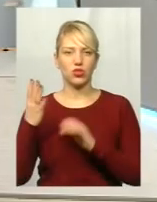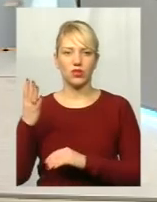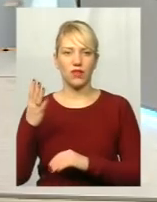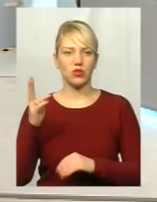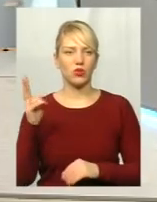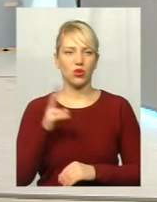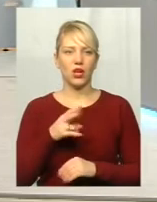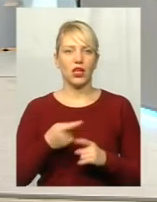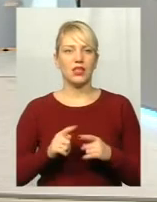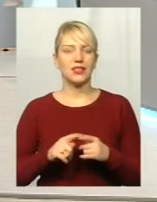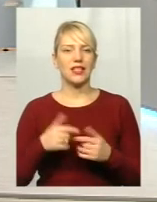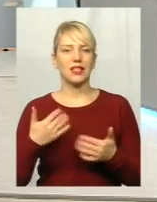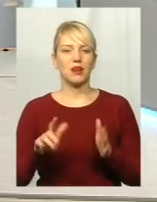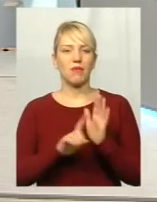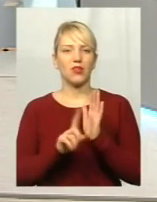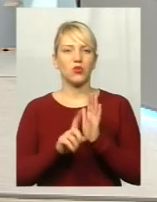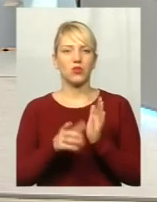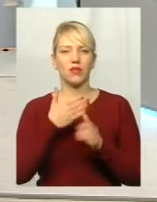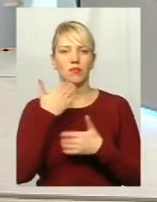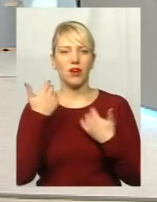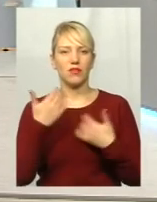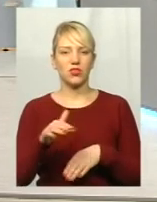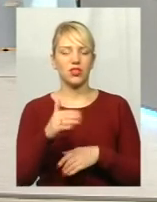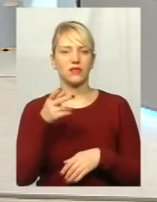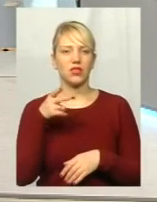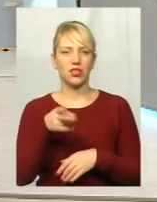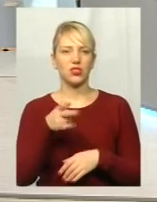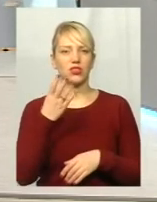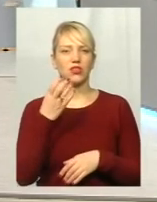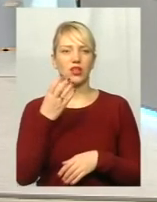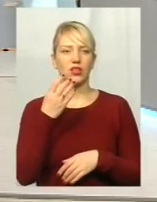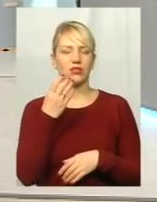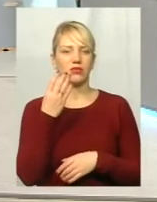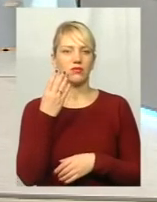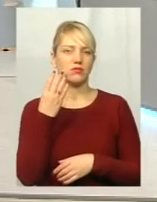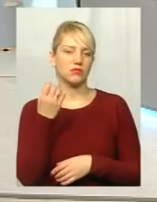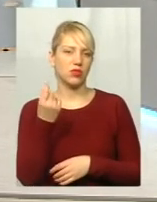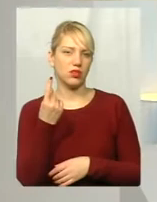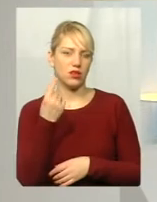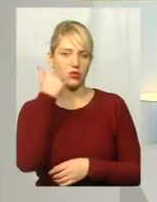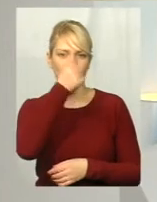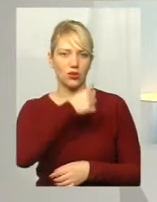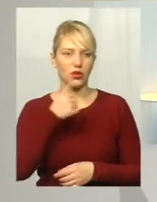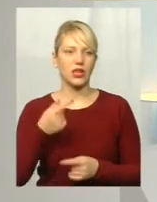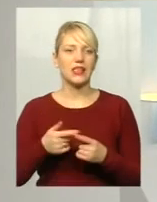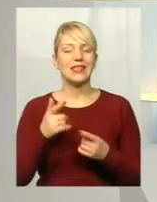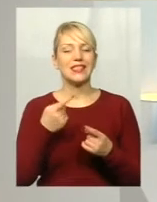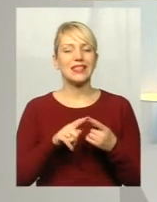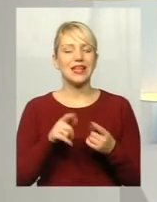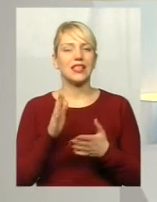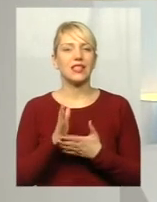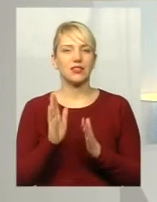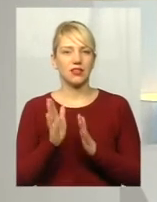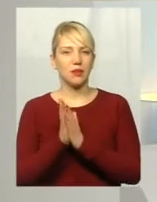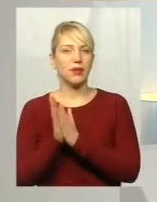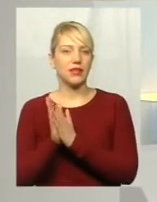маршрутів немає з 2011 року? Так. От є пропозиція, є петиція. Ну вона ще не набрала, вона тільки зареєстрована. Так, що необхідна